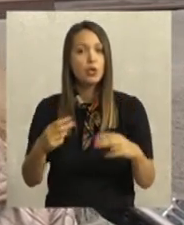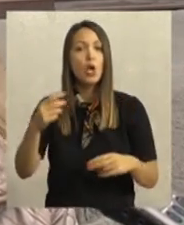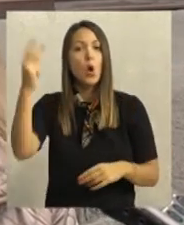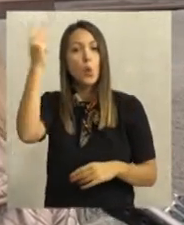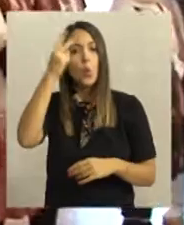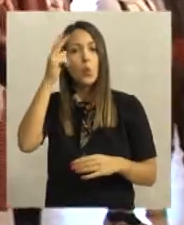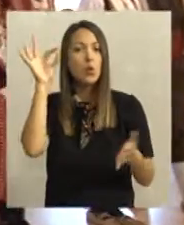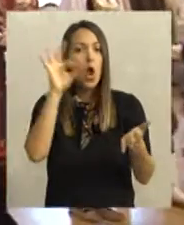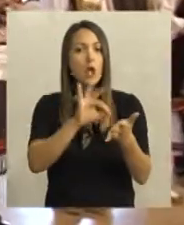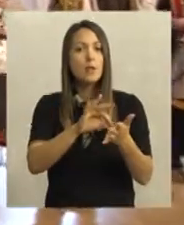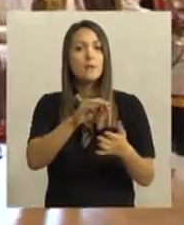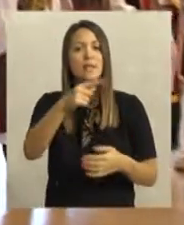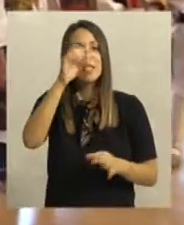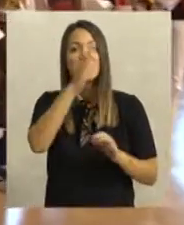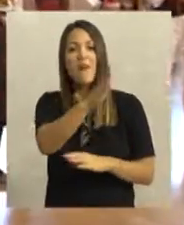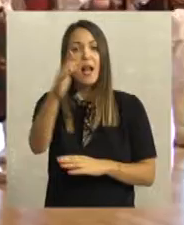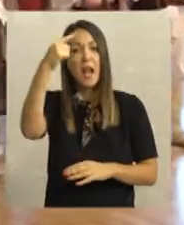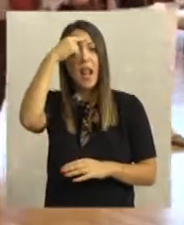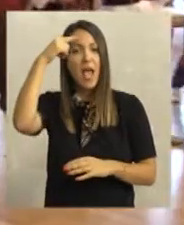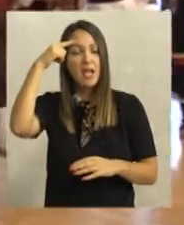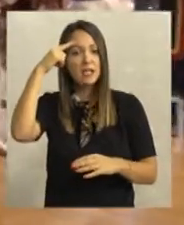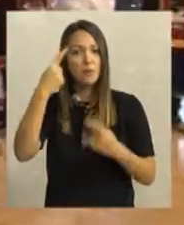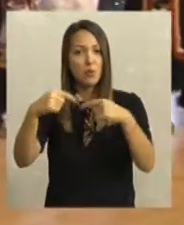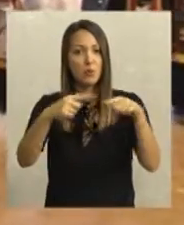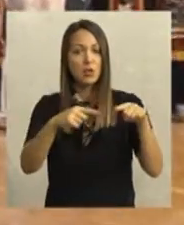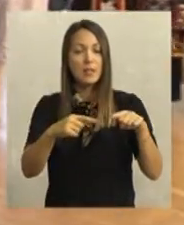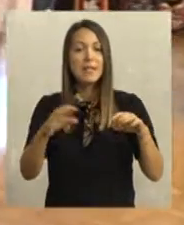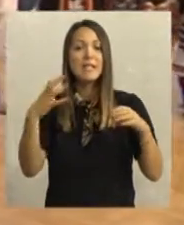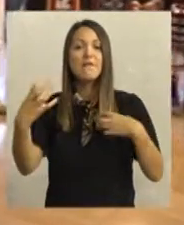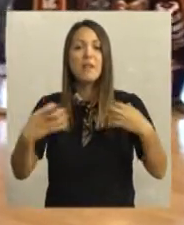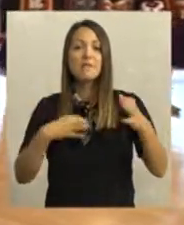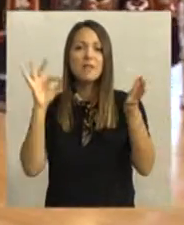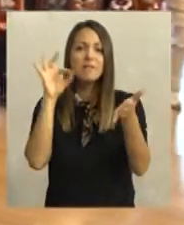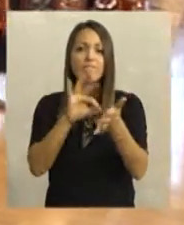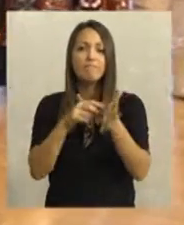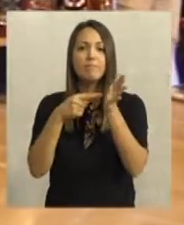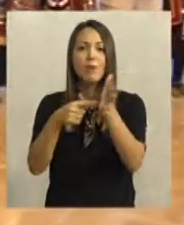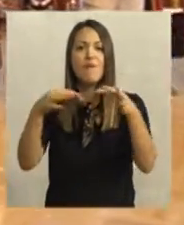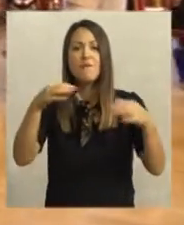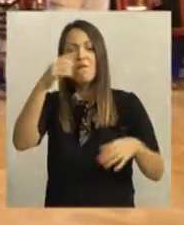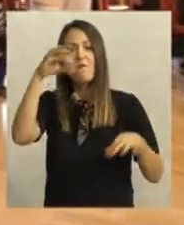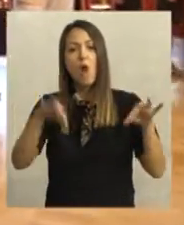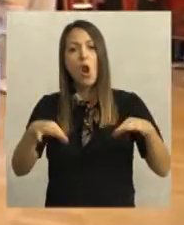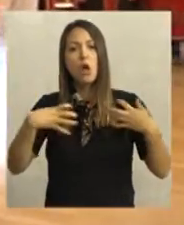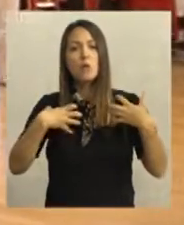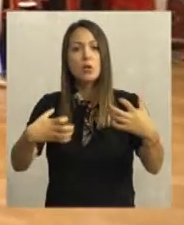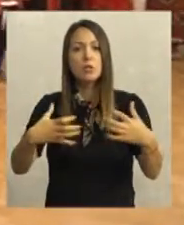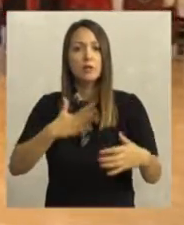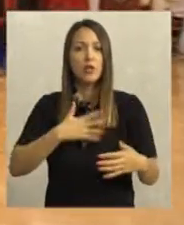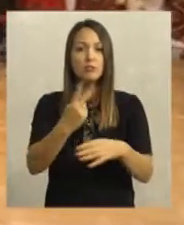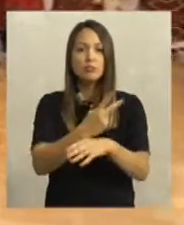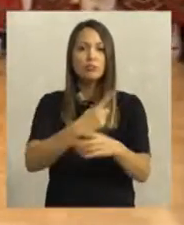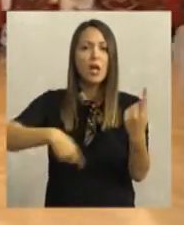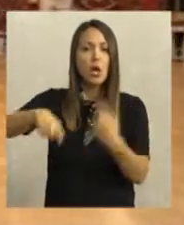kulturnu odrednicu svake nacije po naosobu. Cilj festivala je da prezentuje folklornu bogatstvo naše zemlje i zemlja u